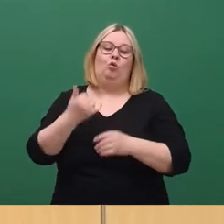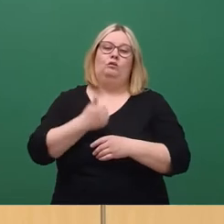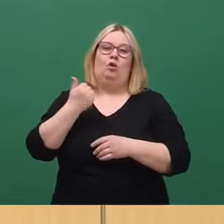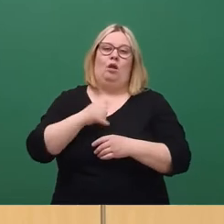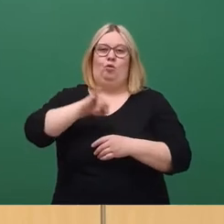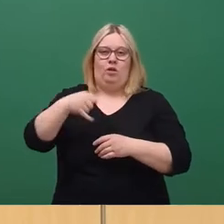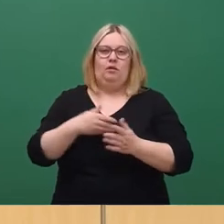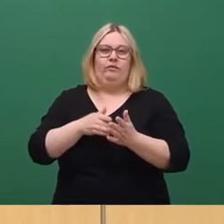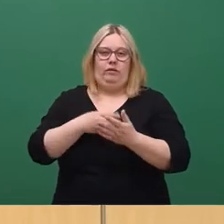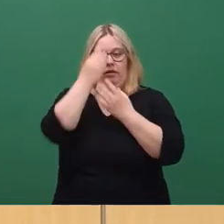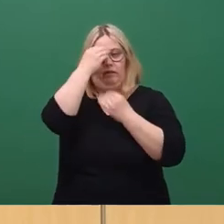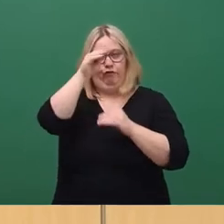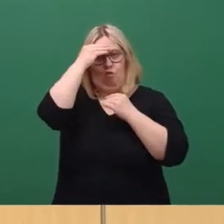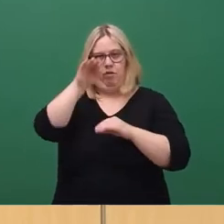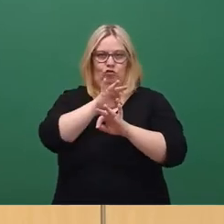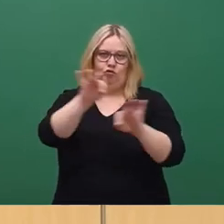fortlaufend.